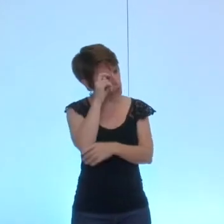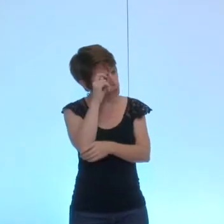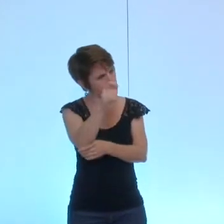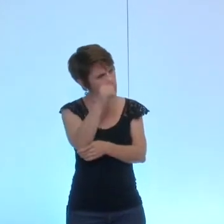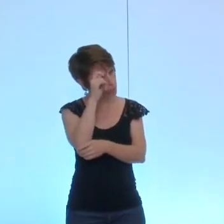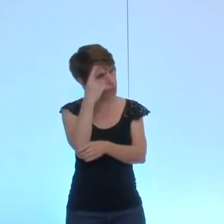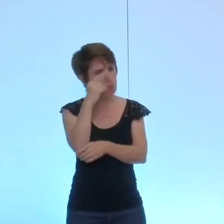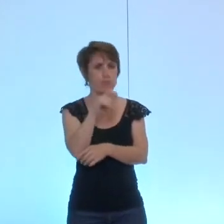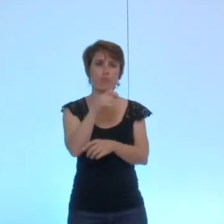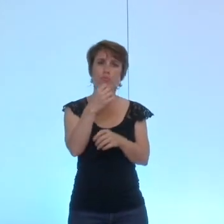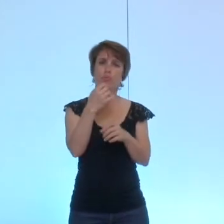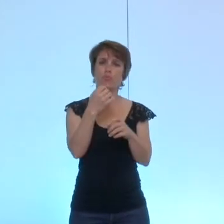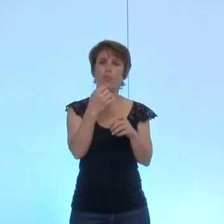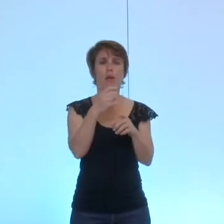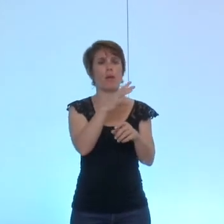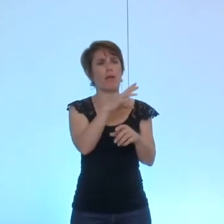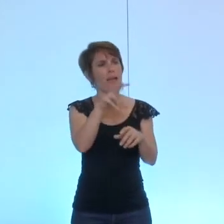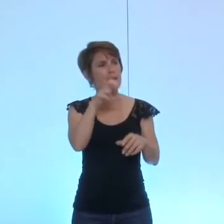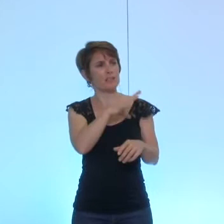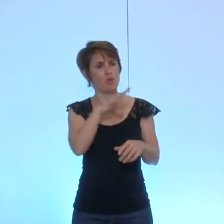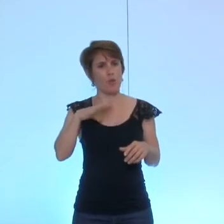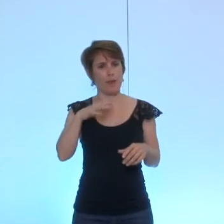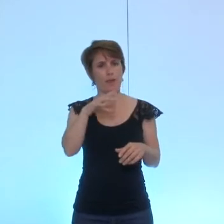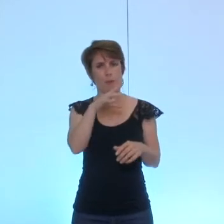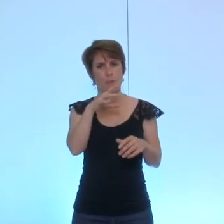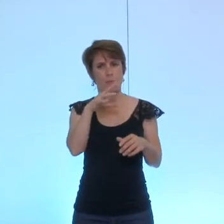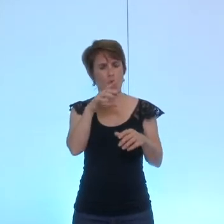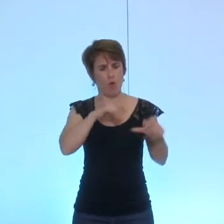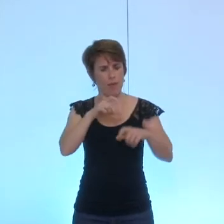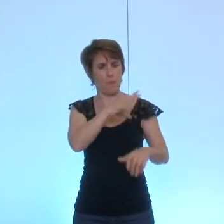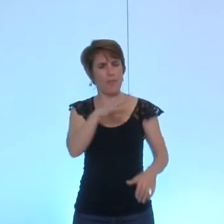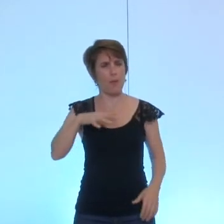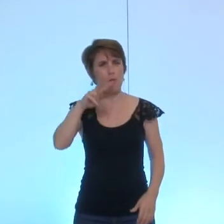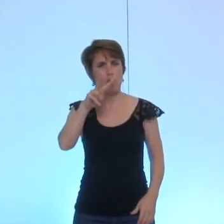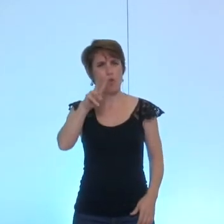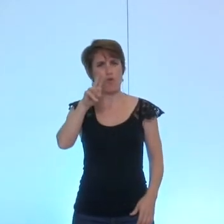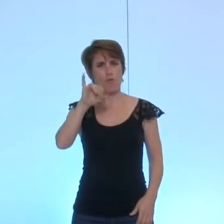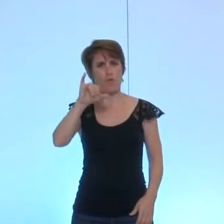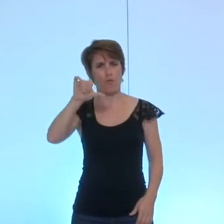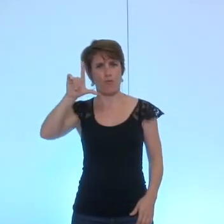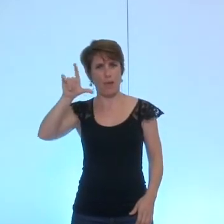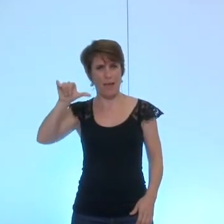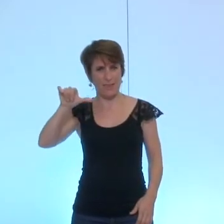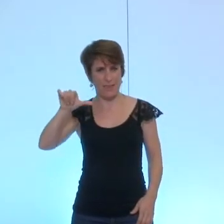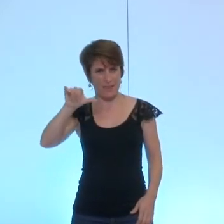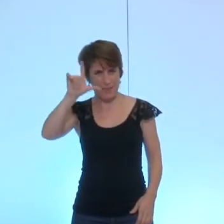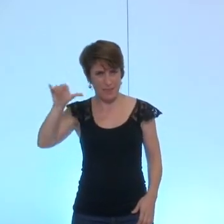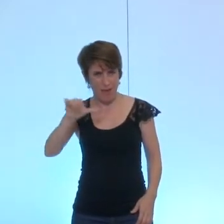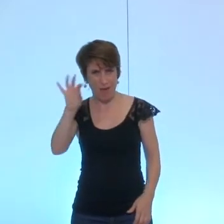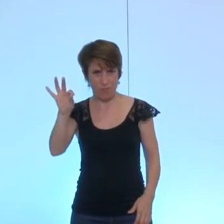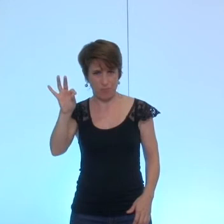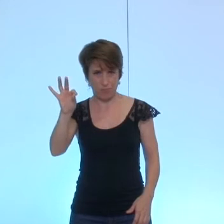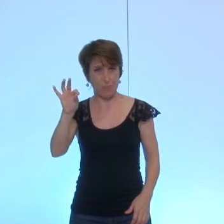ancienne collègue madame Vuaya sur ce dossier elle a porté avec d'autres d'ailleurs je pense que